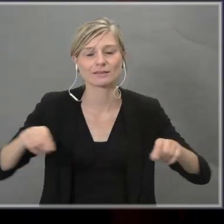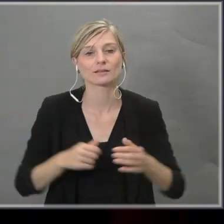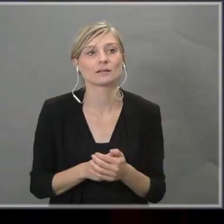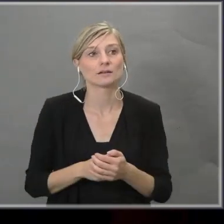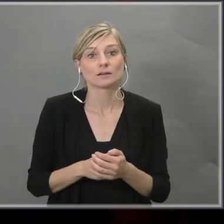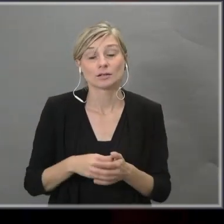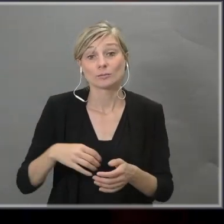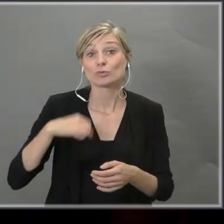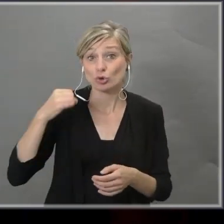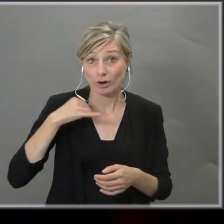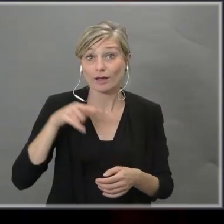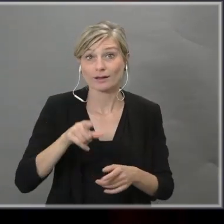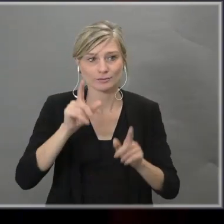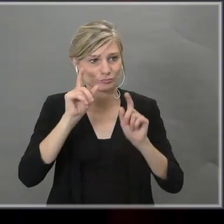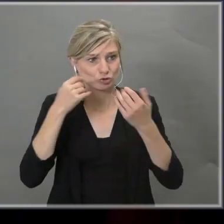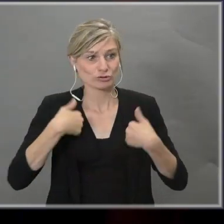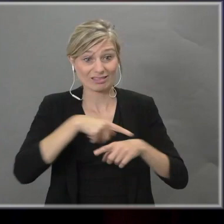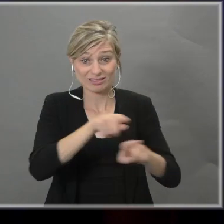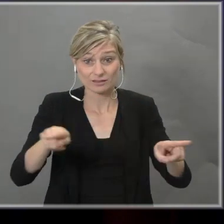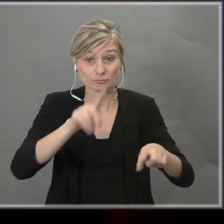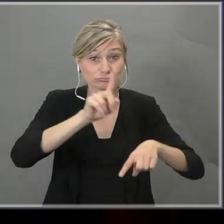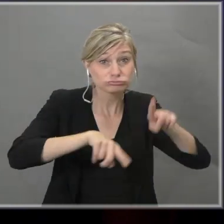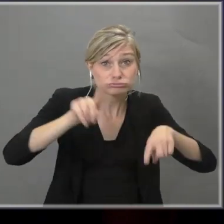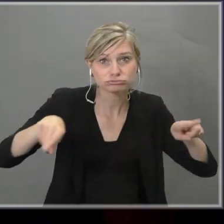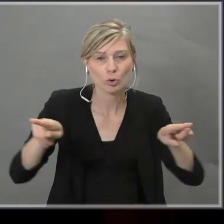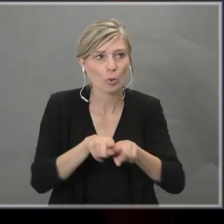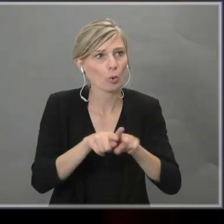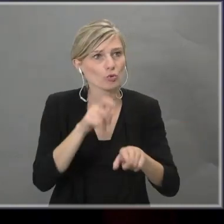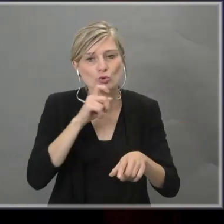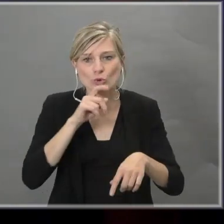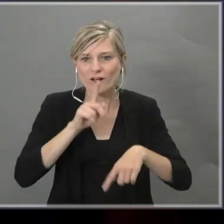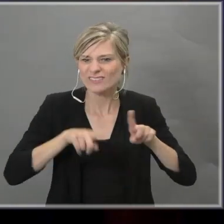Natuurlijk brengt het diverse studentenpubliek ook diverse uitdagingen met zich mee.